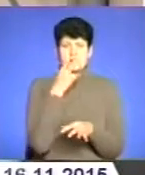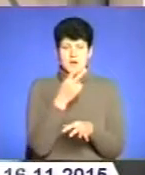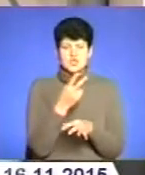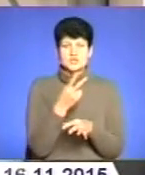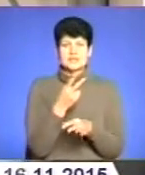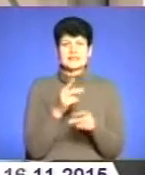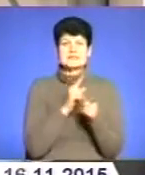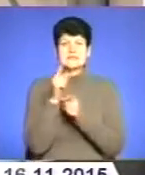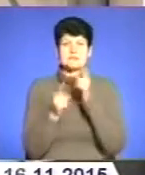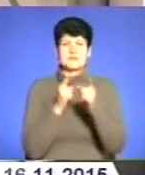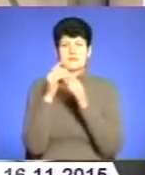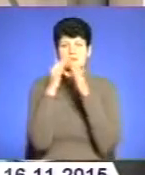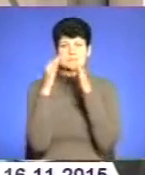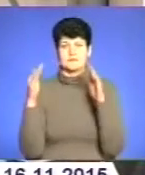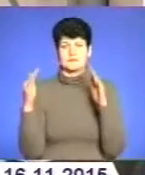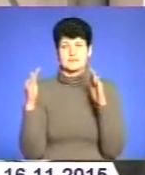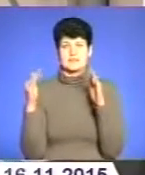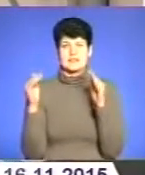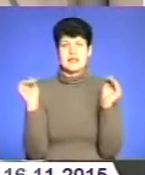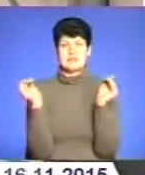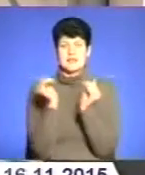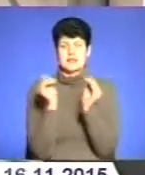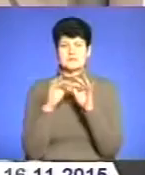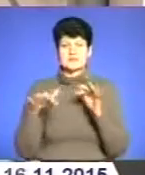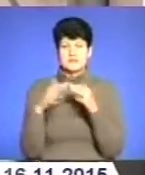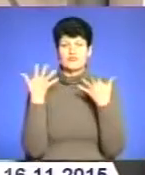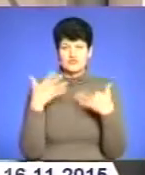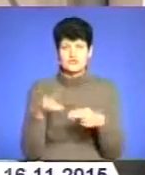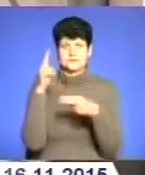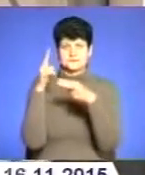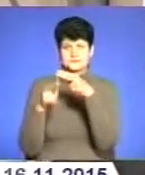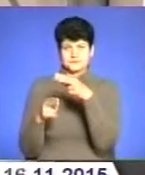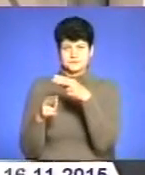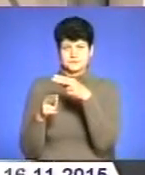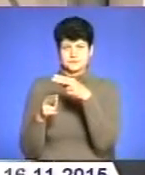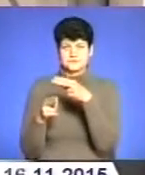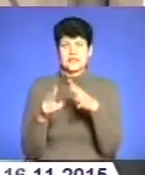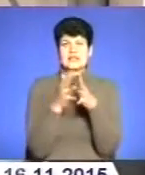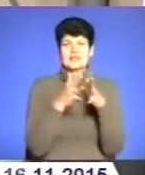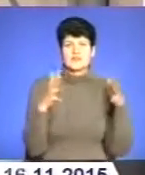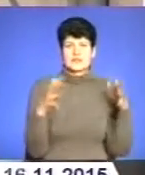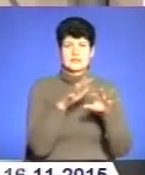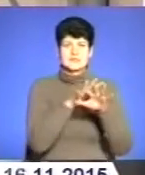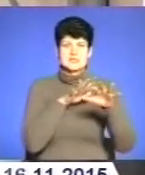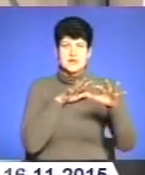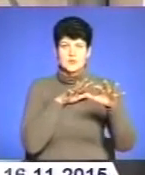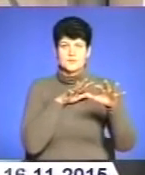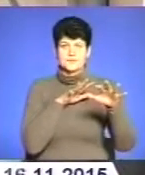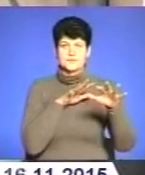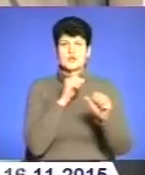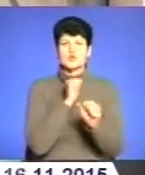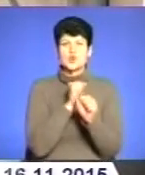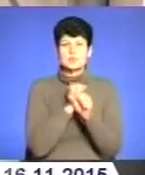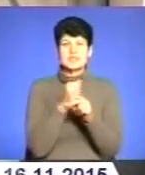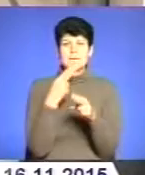даху. Над малими залами цей дах перекритий, над великим залом зроблені